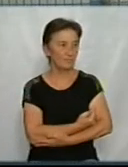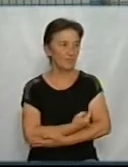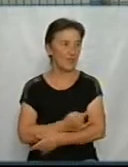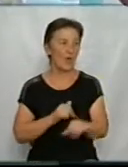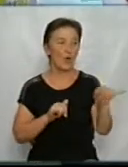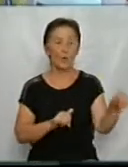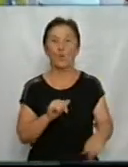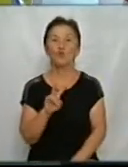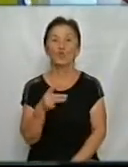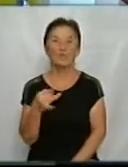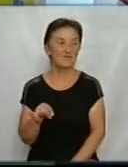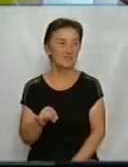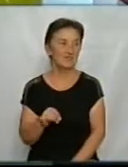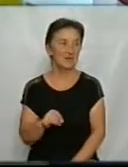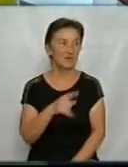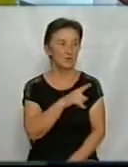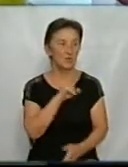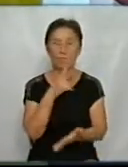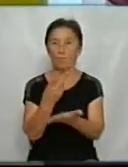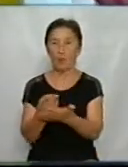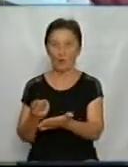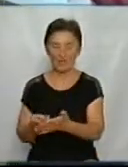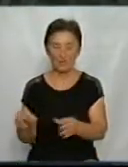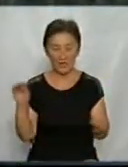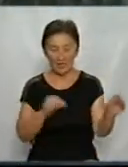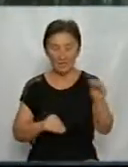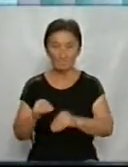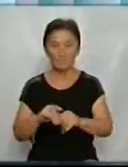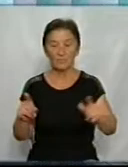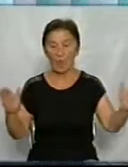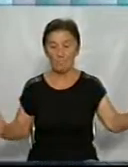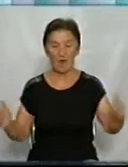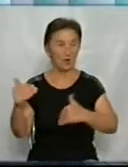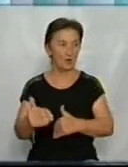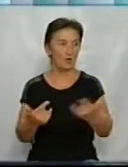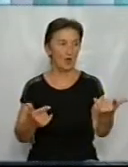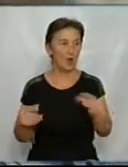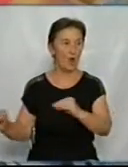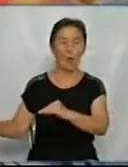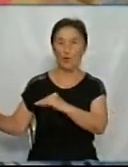Кропивницькому породілля. Поліна Жулай показує вміст пакунку малюка, який отримала. Одіялко,